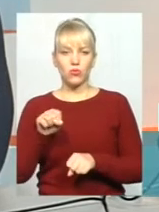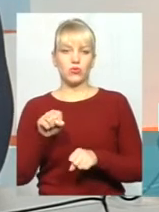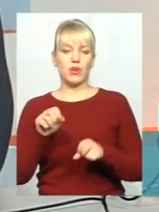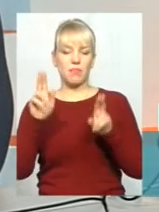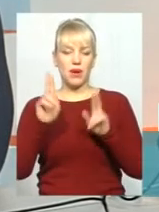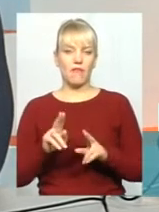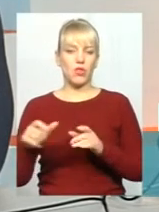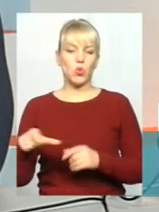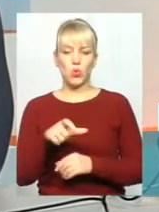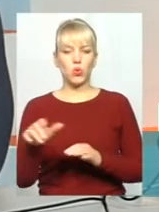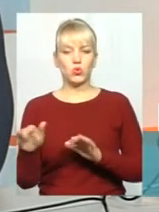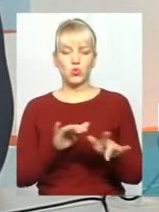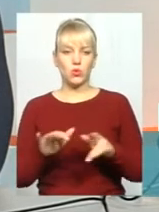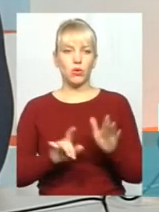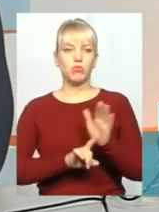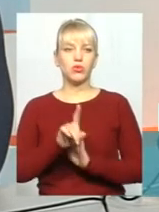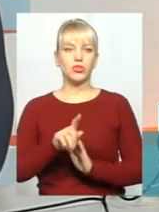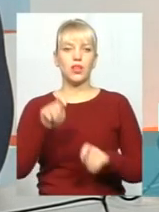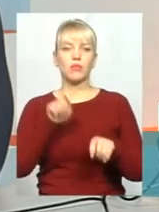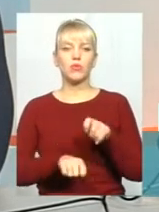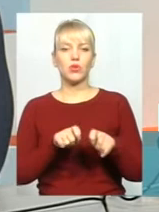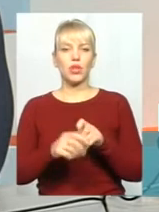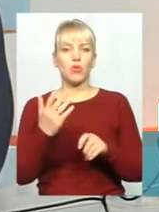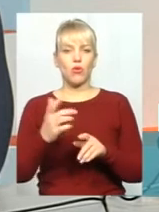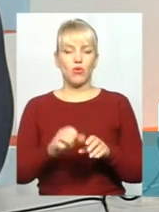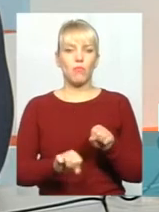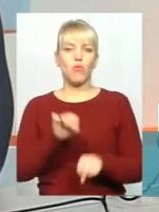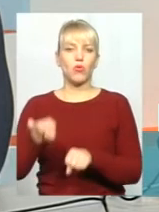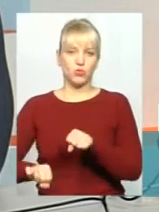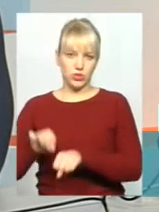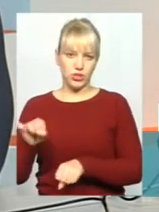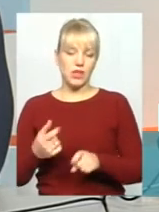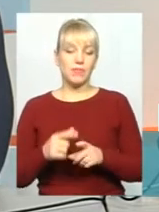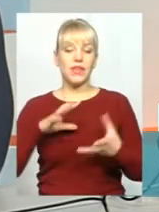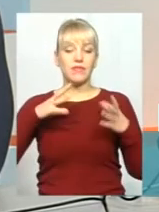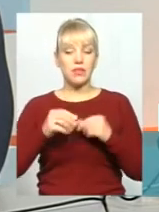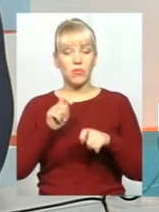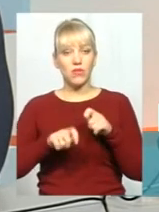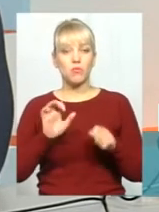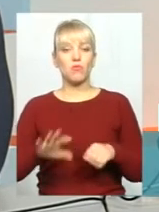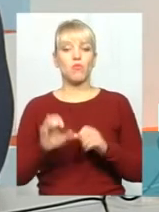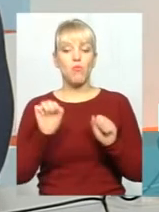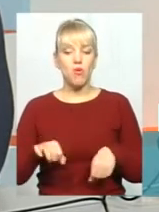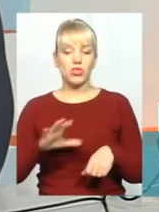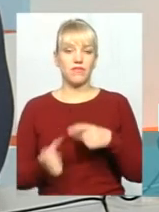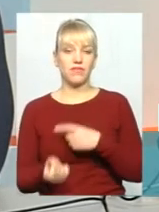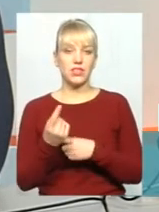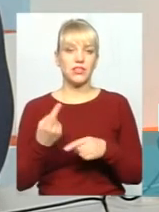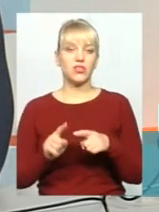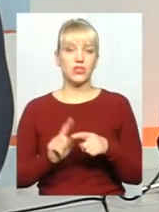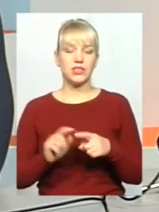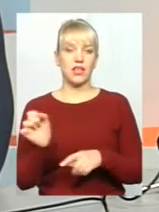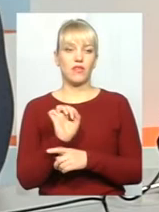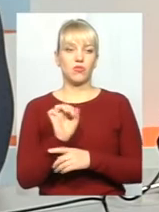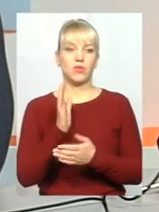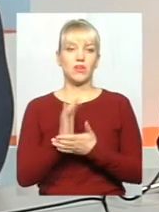ми його зупиняємо та починаємо перевірку саме його порушення. Так, дійсно, в результаті перевірки може вияснити те, що даний автомобіль знаходиться, до